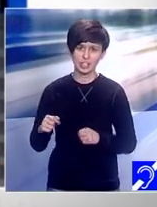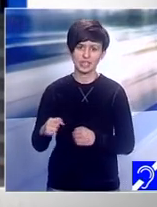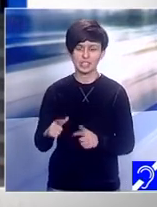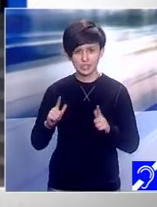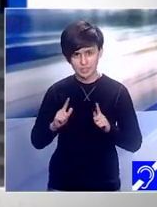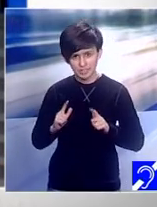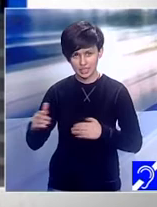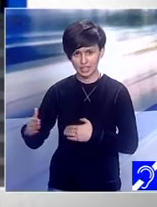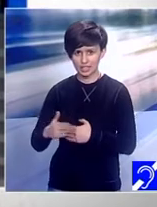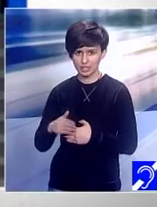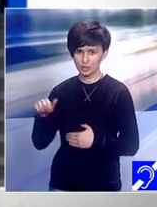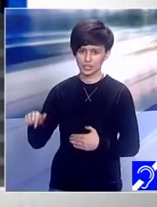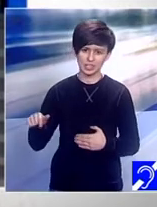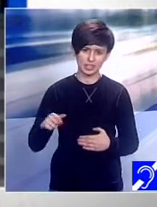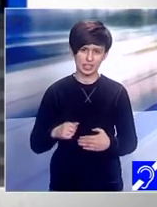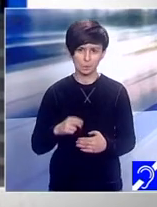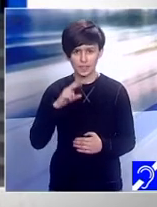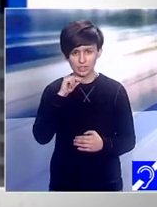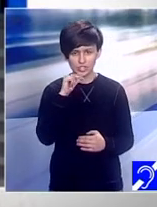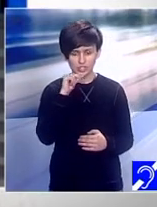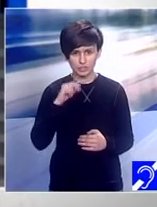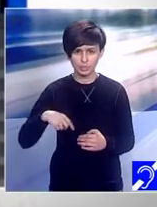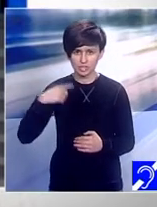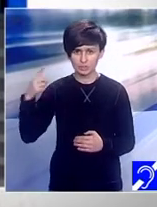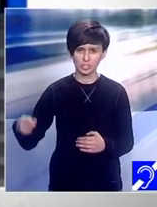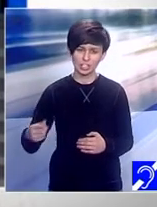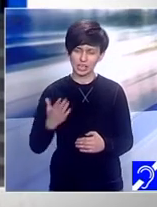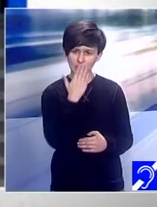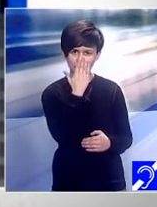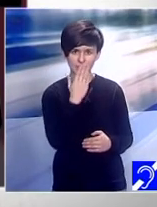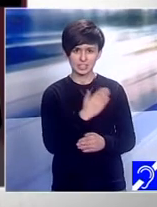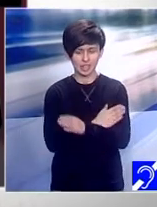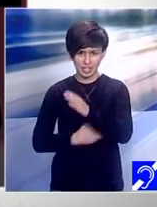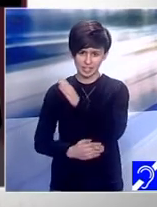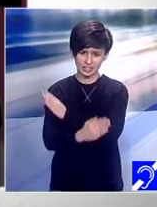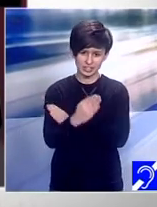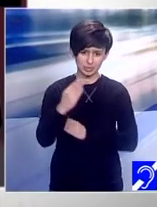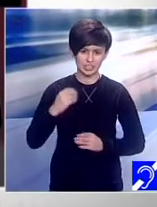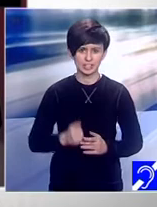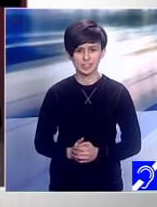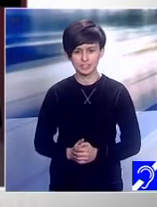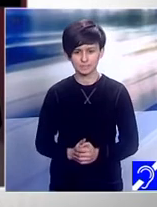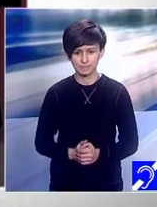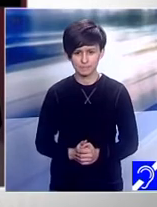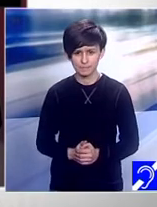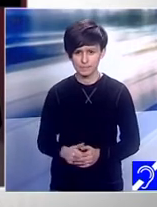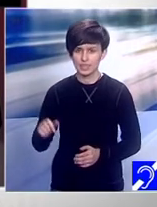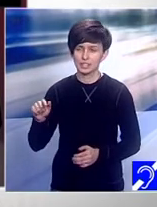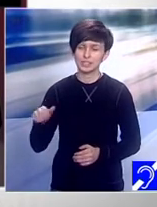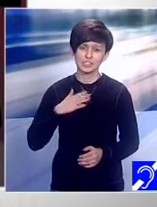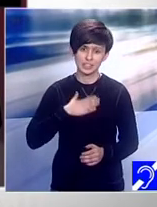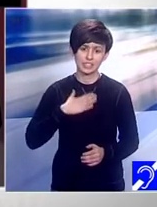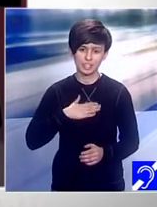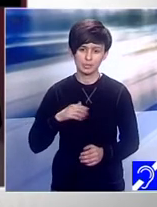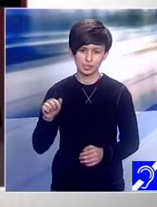spunem noi la începutul fiecarei emisiuni. Una plină de încredere, speranță și reușite. Da, așa este. Ți-a plăcut să fii acolo? Da. America